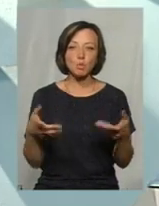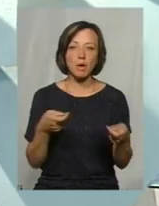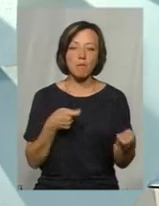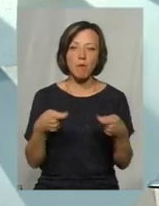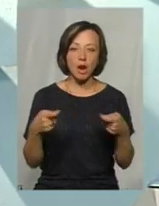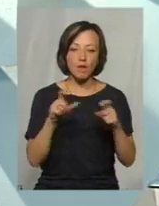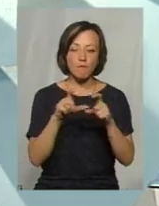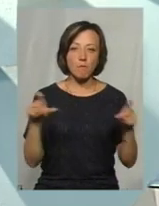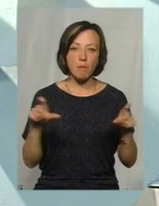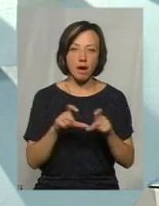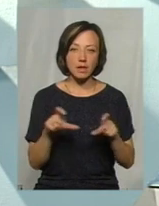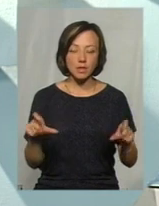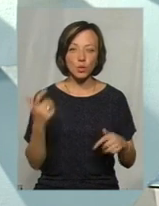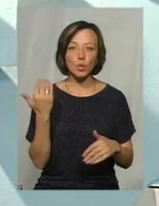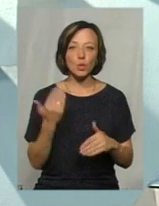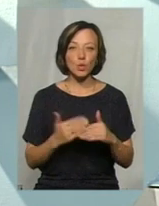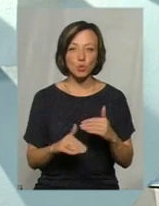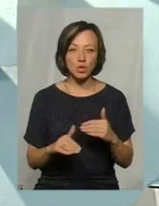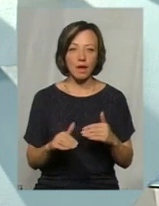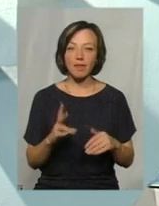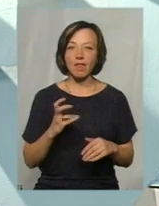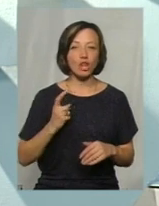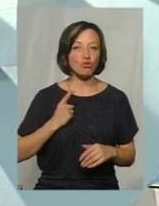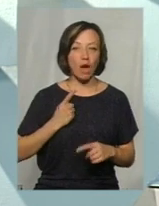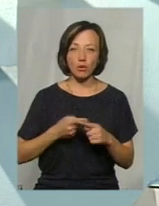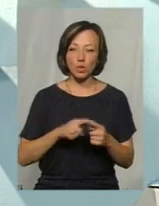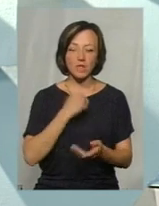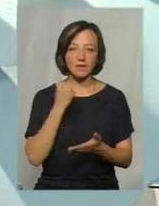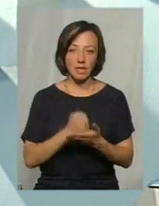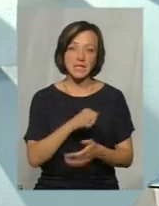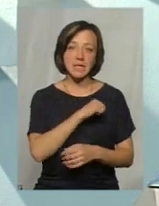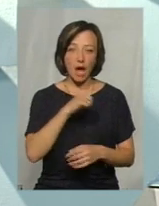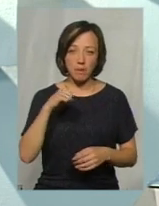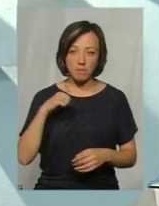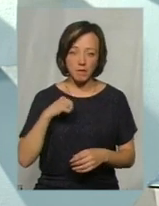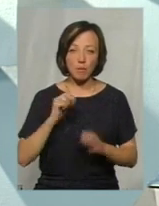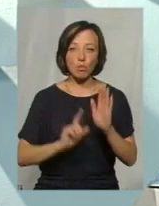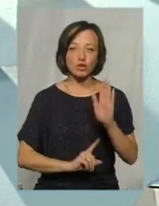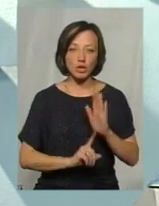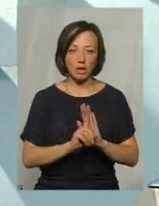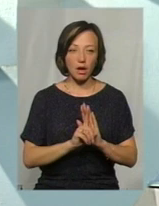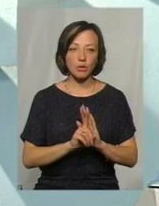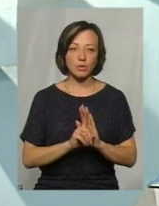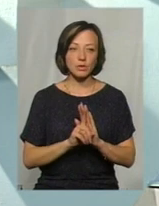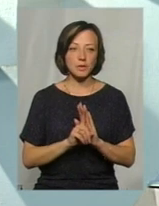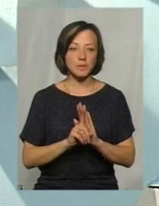мережі вже не чекають цього затвердження, а самі якось починають